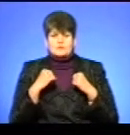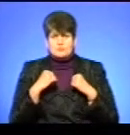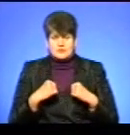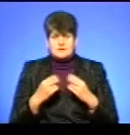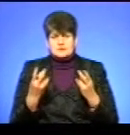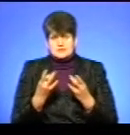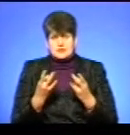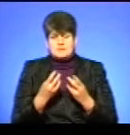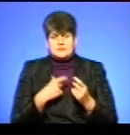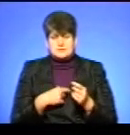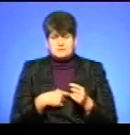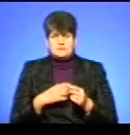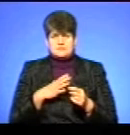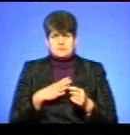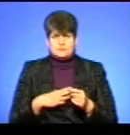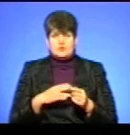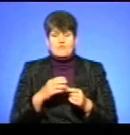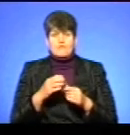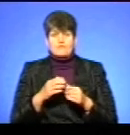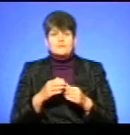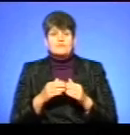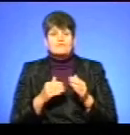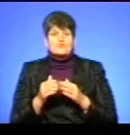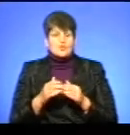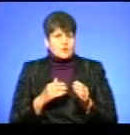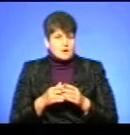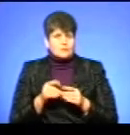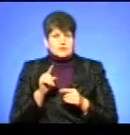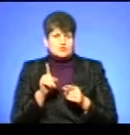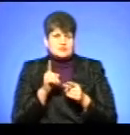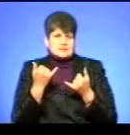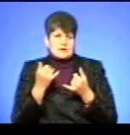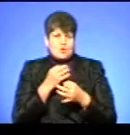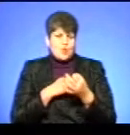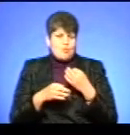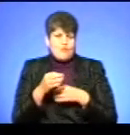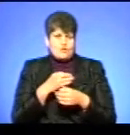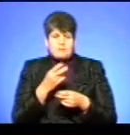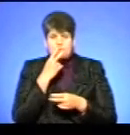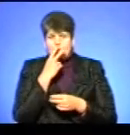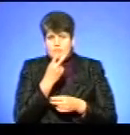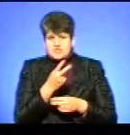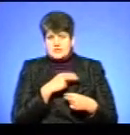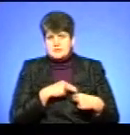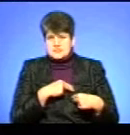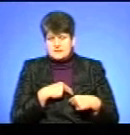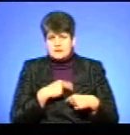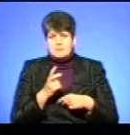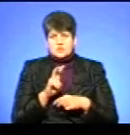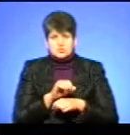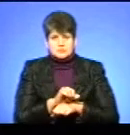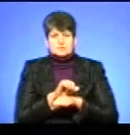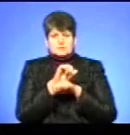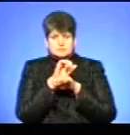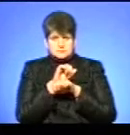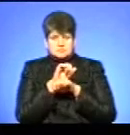треба себе стримувати в руках, тому що то, що зараз обговорюють, і ми побачили працівники вийшли, які на акцію